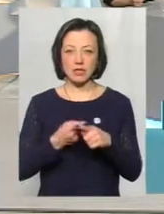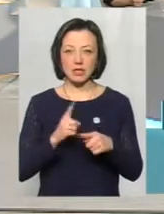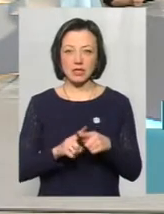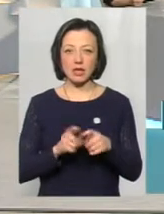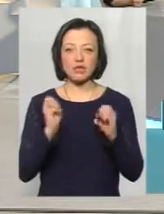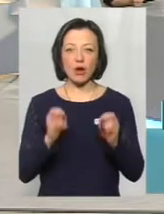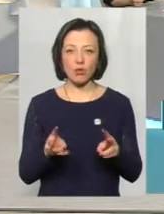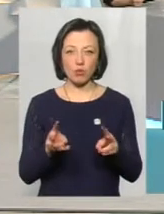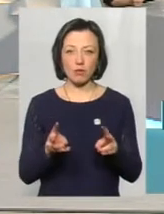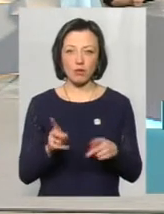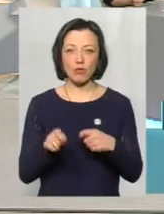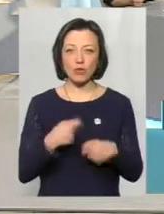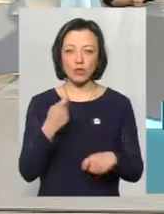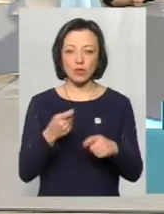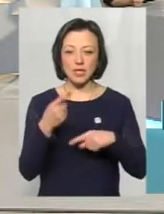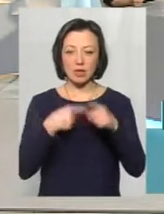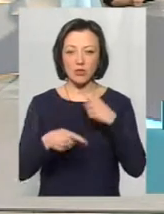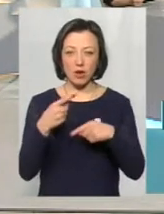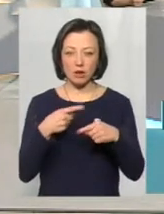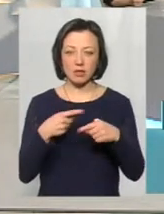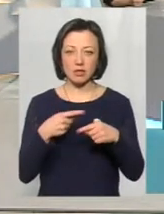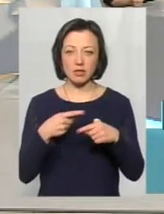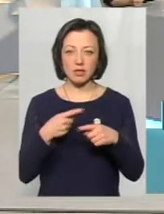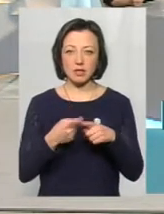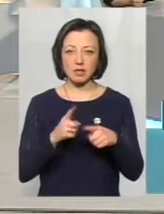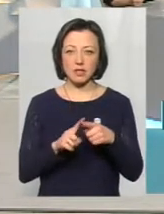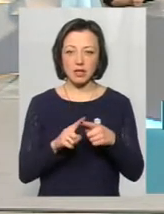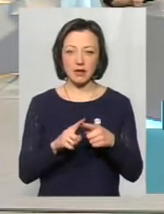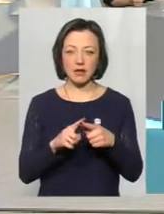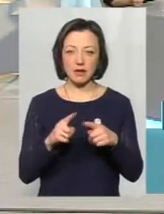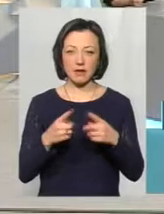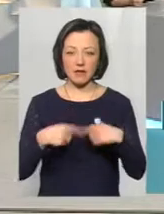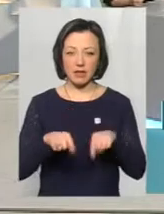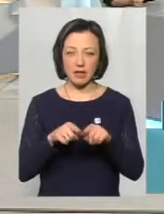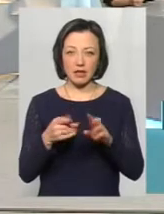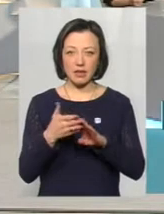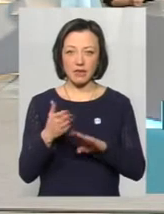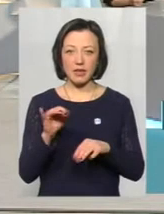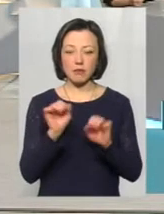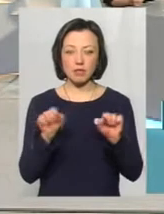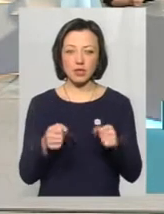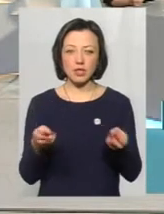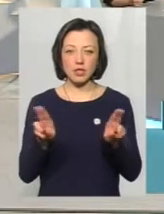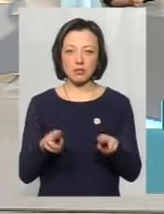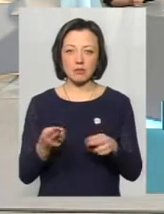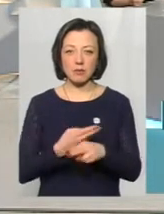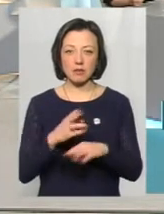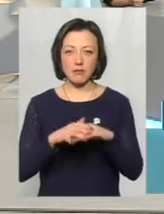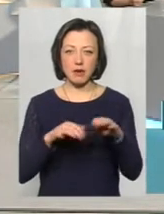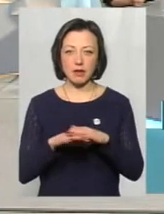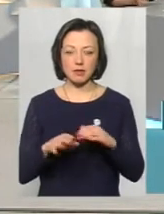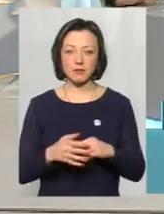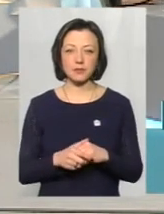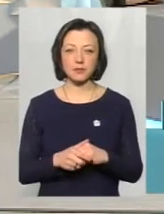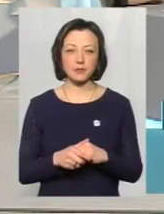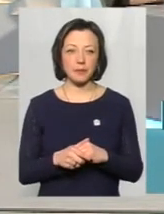загроза порушення мікроциркуляції в цих дистальних відділів і можна остатися без пальчиків.